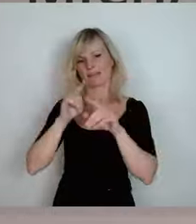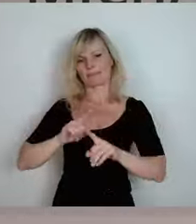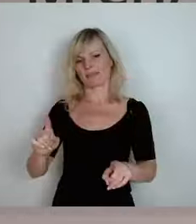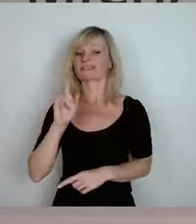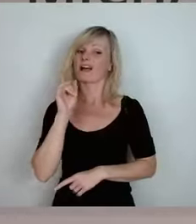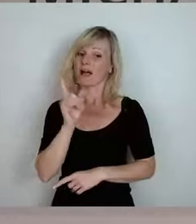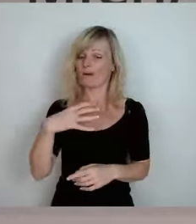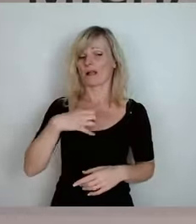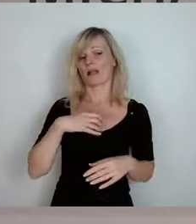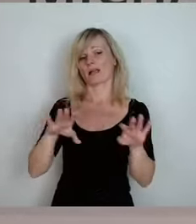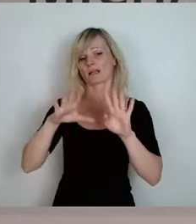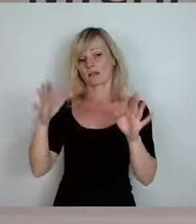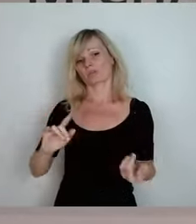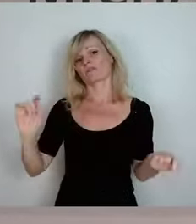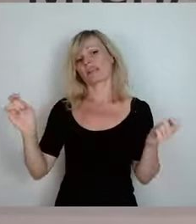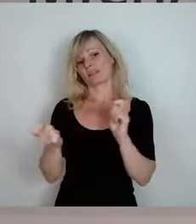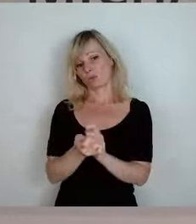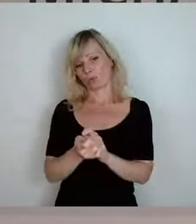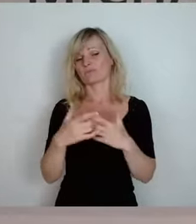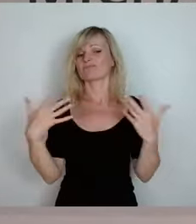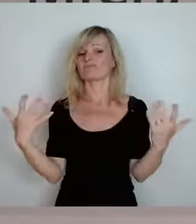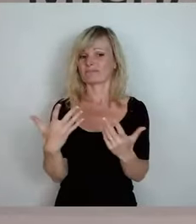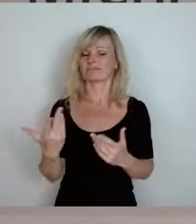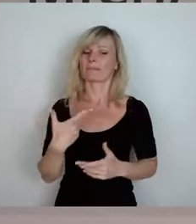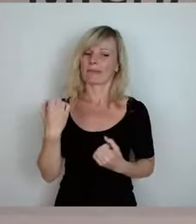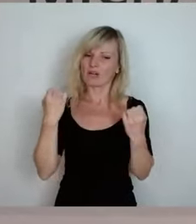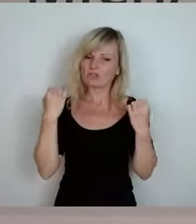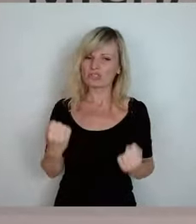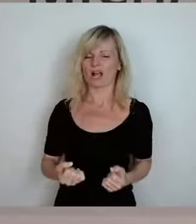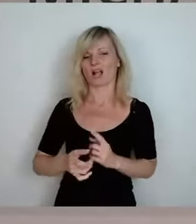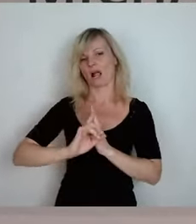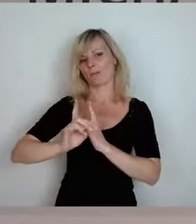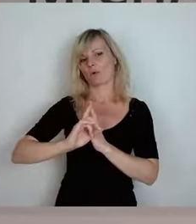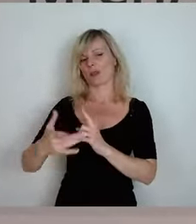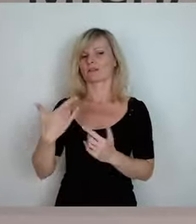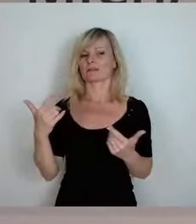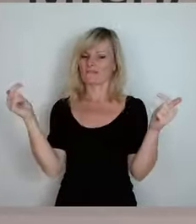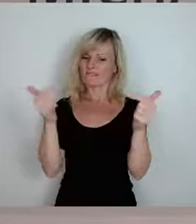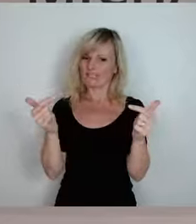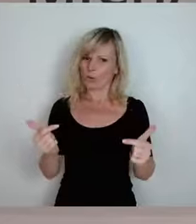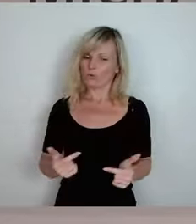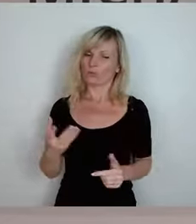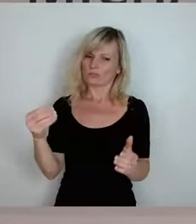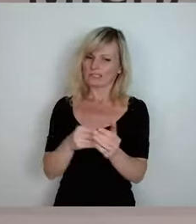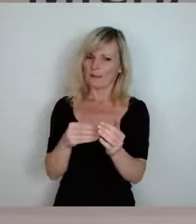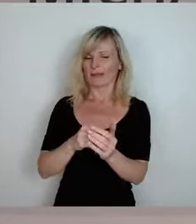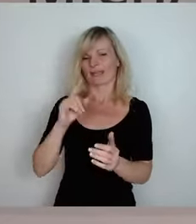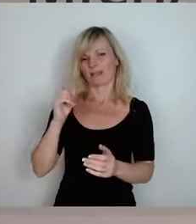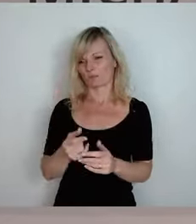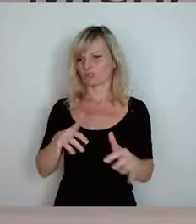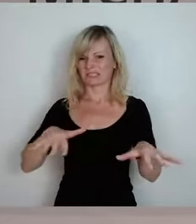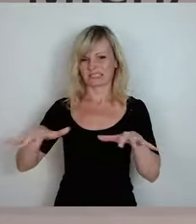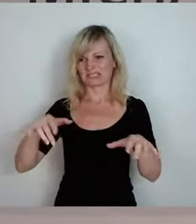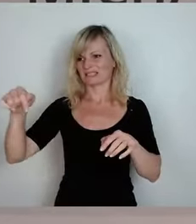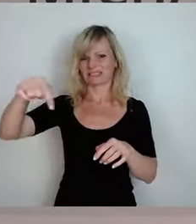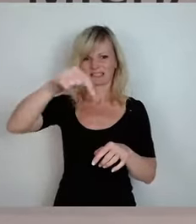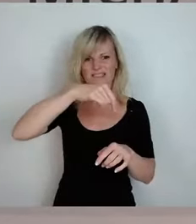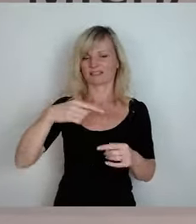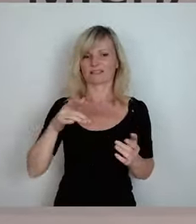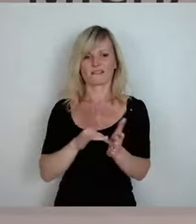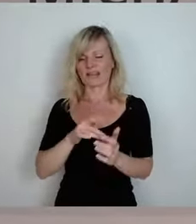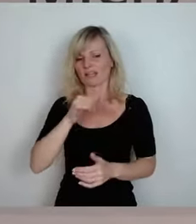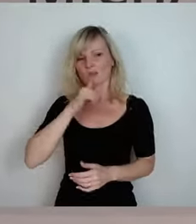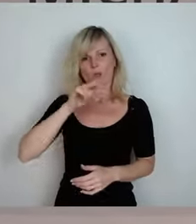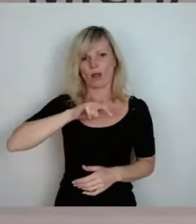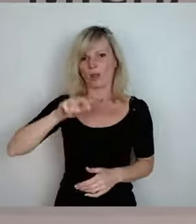dass sie stärker auch in dem Bereich der ambulanten Versorgung mit tun müssen, weil eben das auch oftmals von den jungen Leuten gewünscht ist.